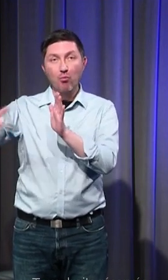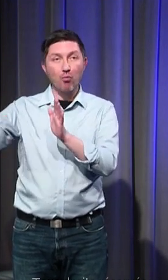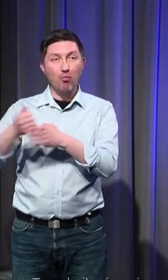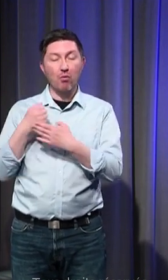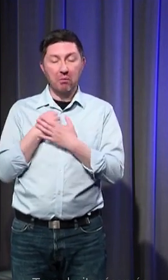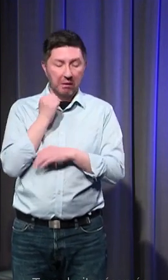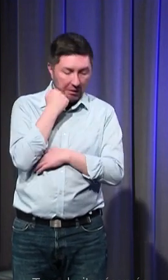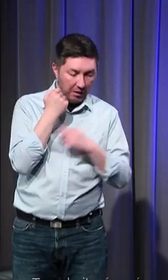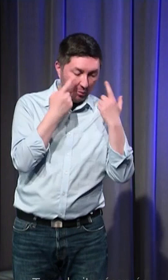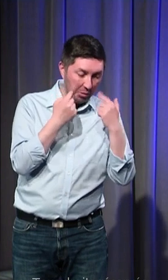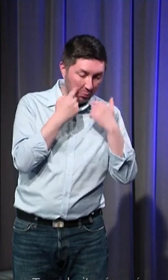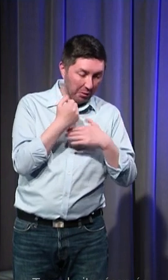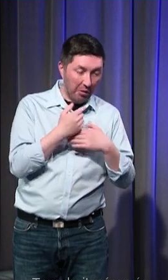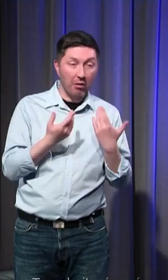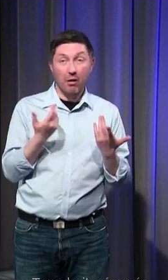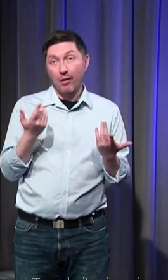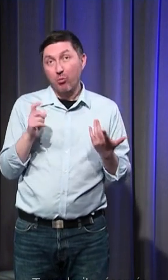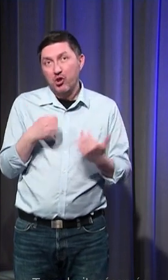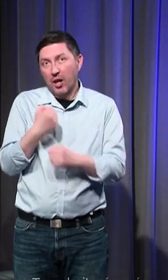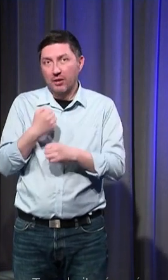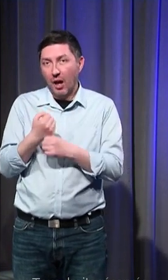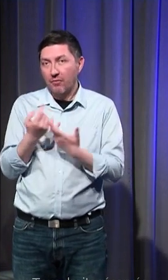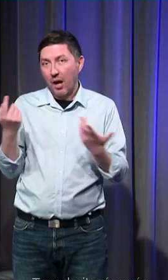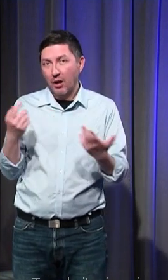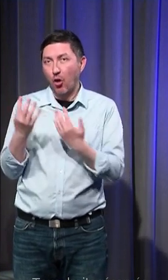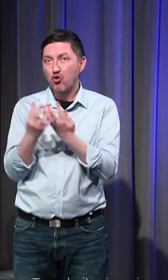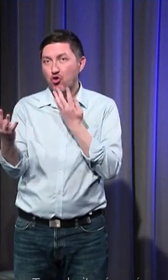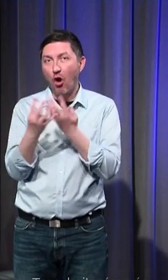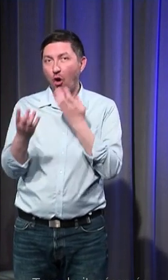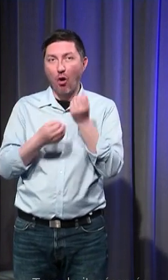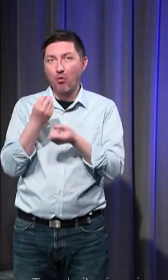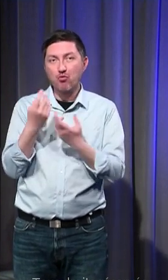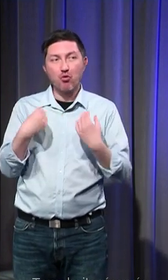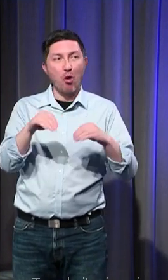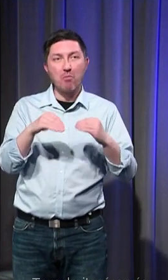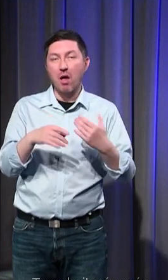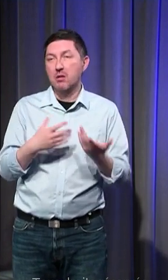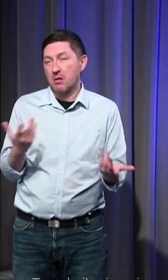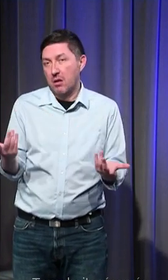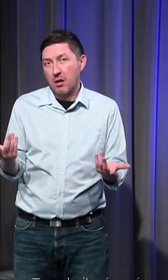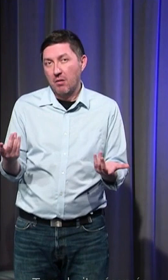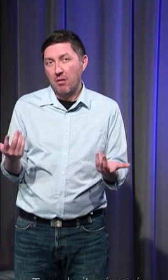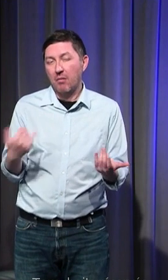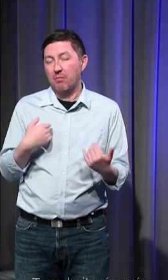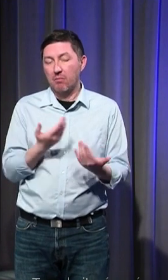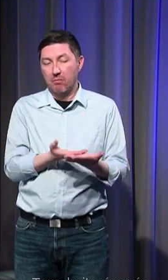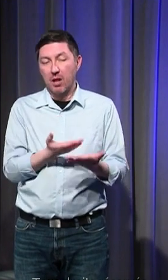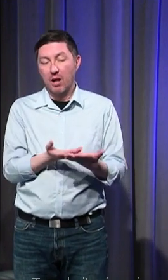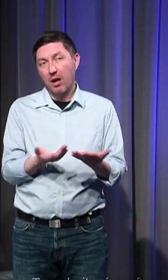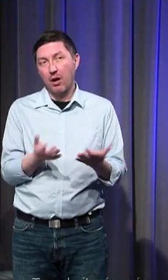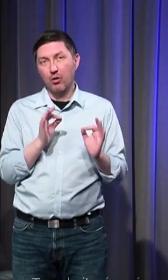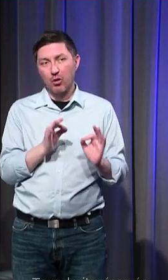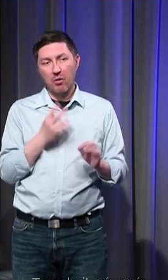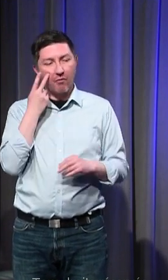si elle doit être commerçante dans une ville mais il me semble qu'avec l'examen des squelettes avec les